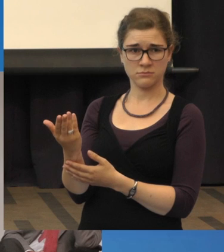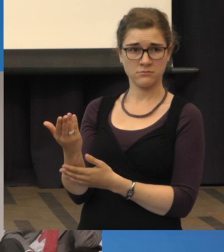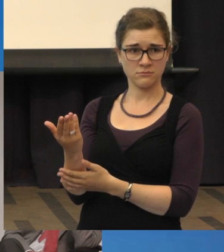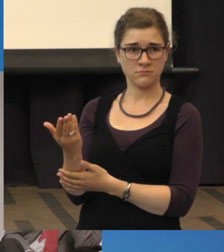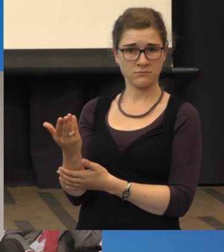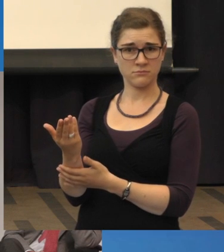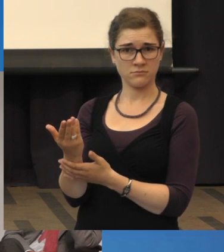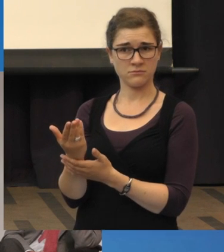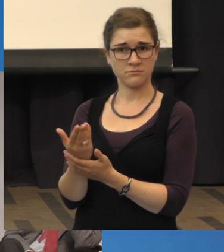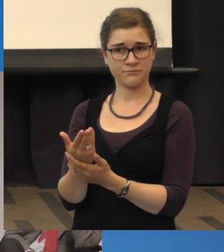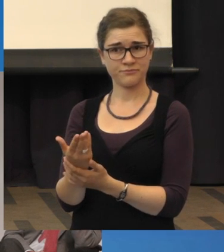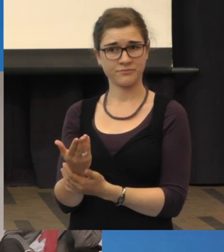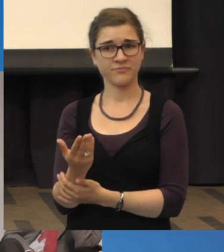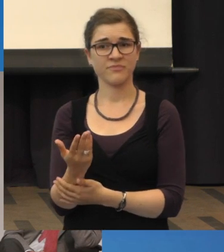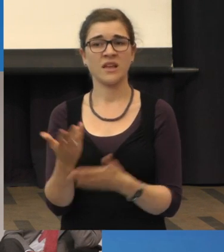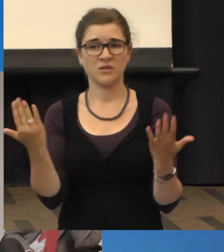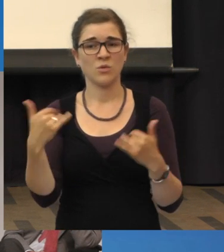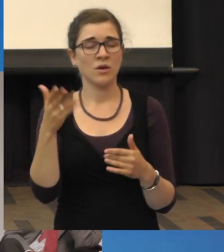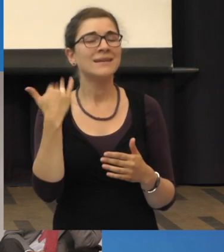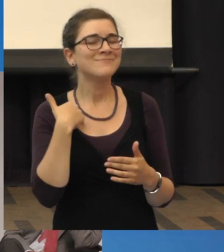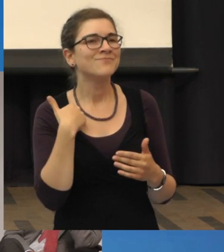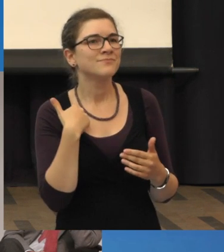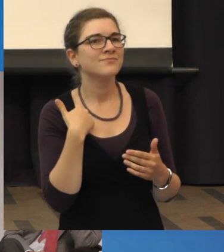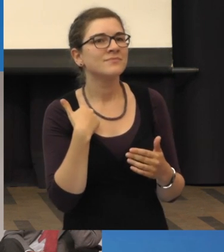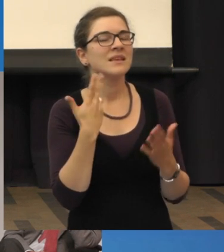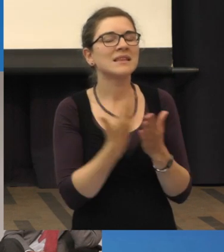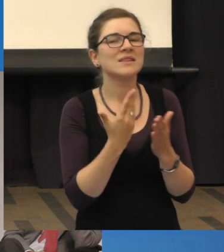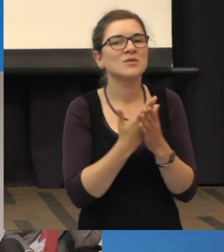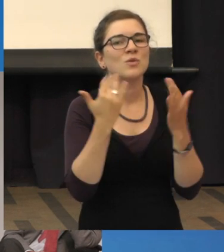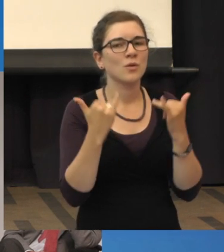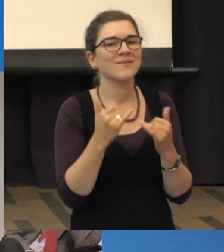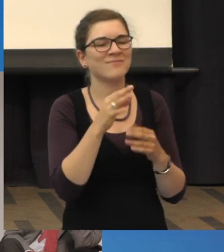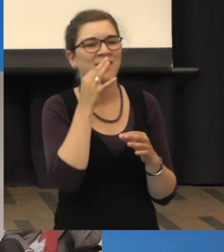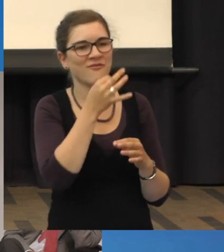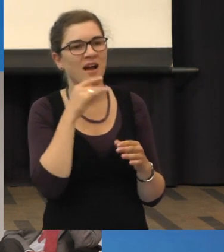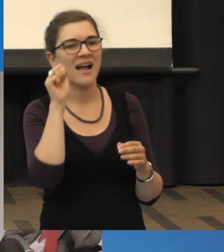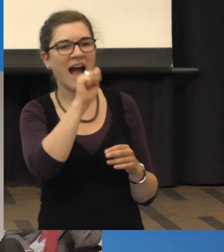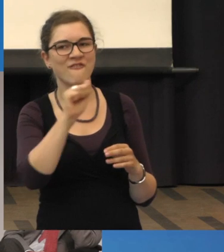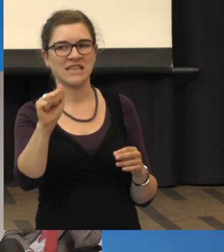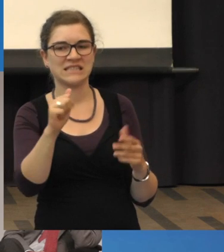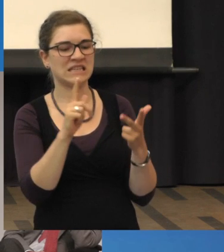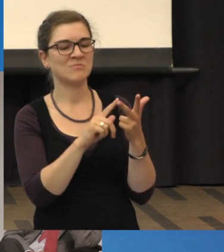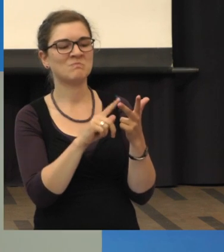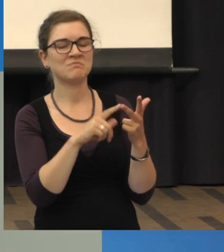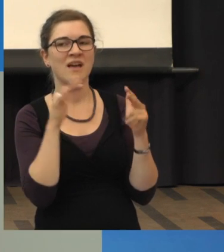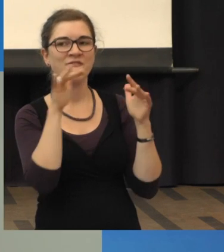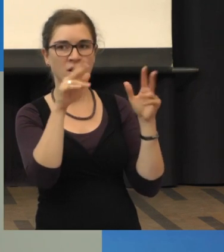Ja, jetzt die Frage, glaube ich, die Ziel darauf, ob jetzt das Avastin weniger wirksam ist, wie das Lucentis, glaube ich.